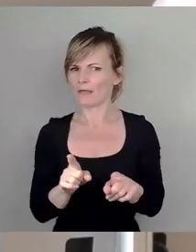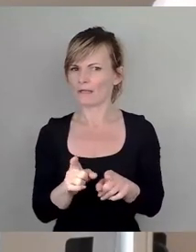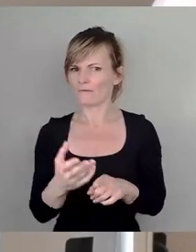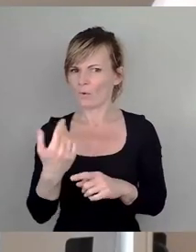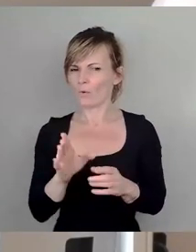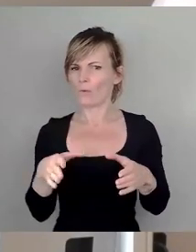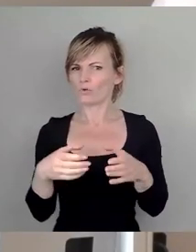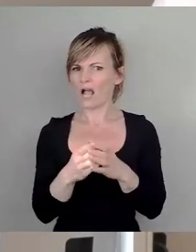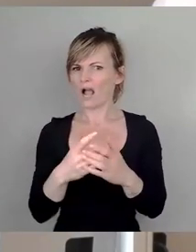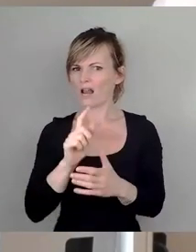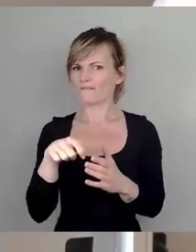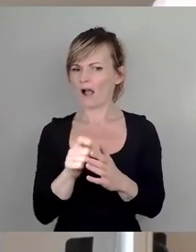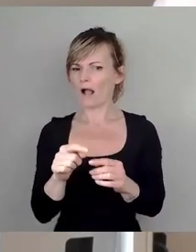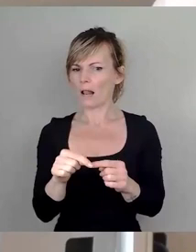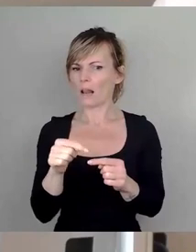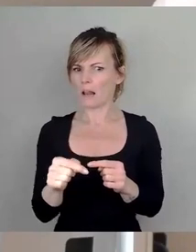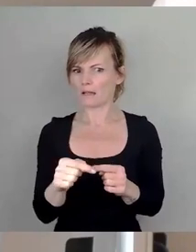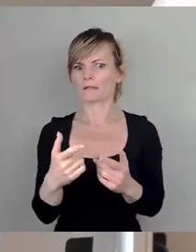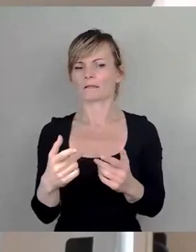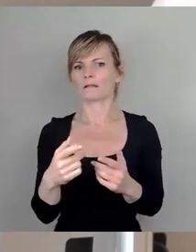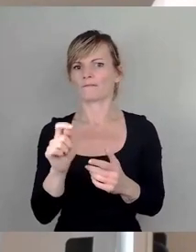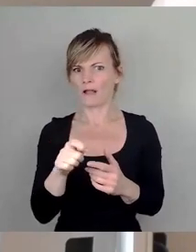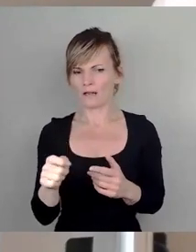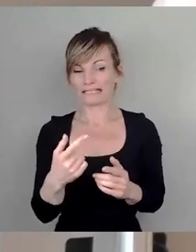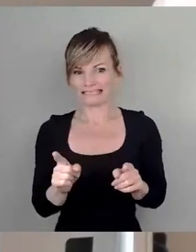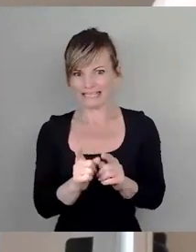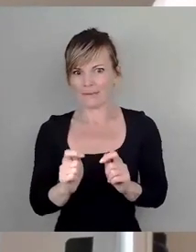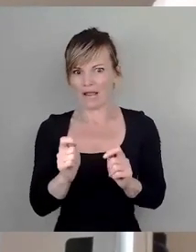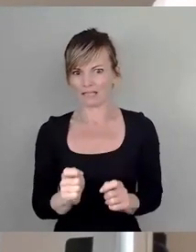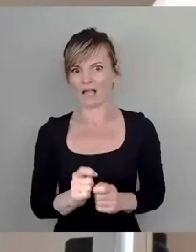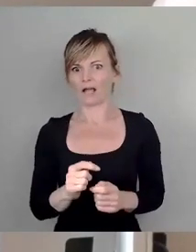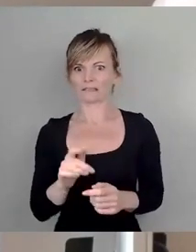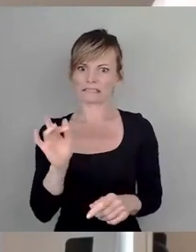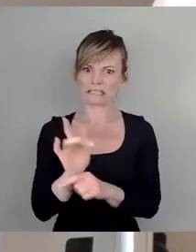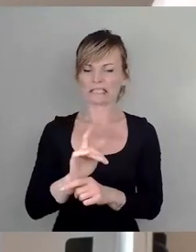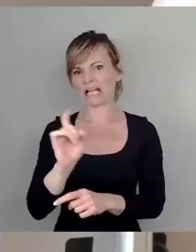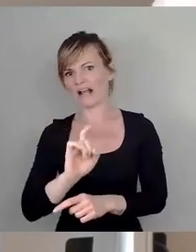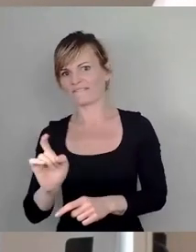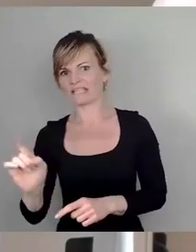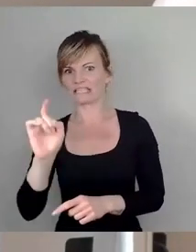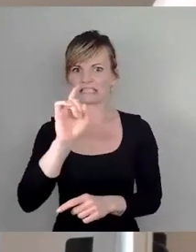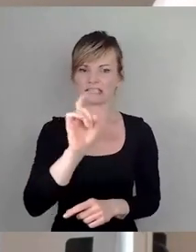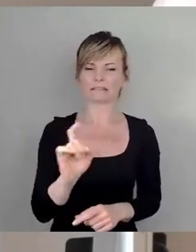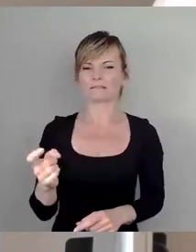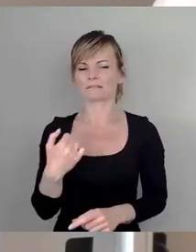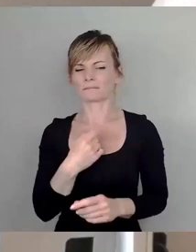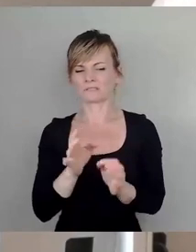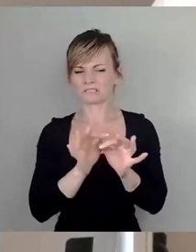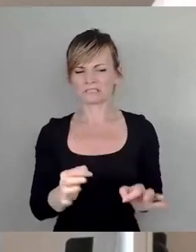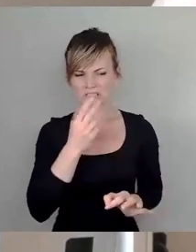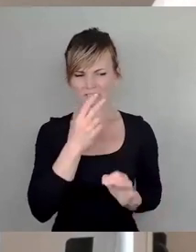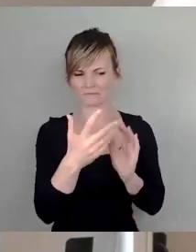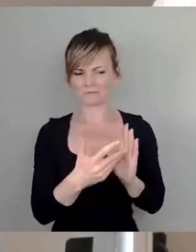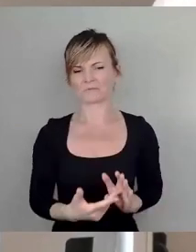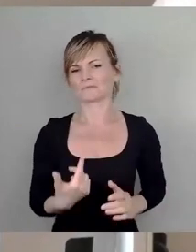-Fraktion gab. Aber ich habe es jetzt nicht ganz genau nachgeguckt. Vielleicht, das will ich jetzt nicht beschwören. Ich kann mich auf jeden Fall